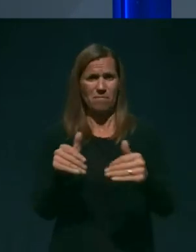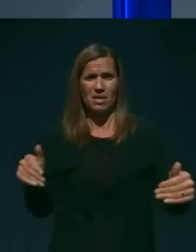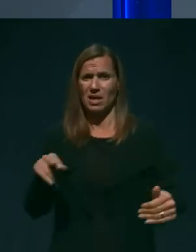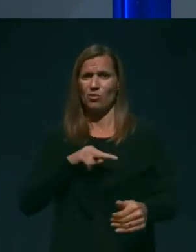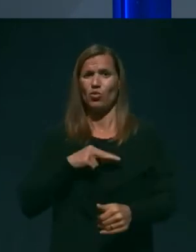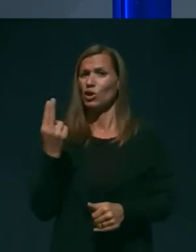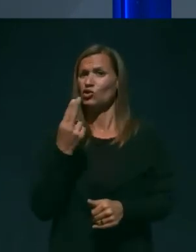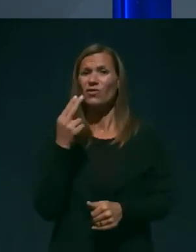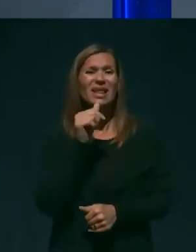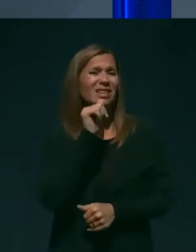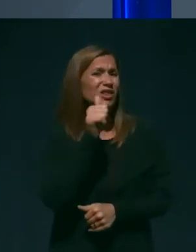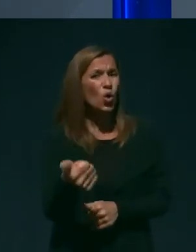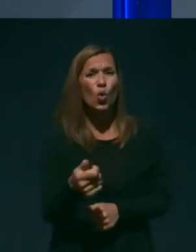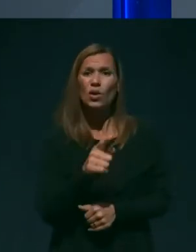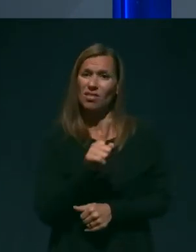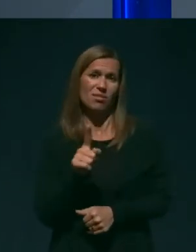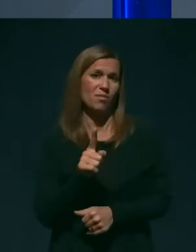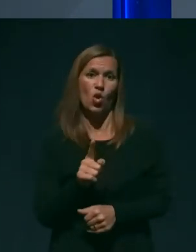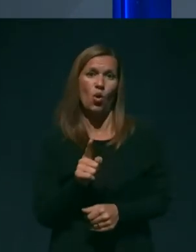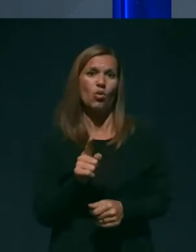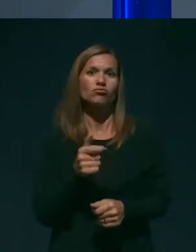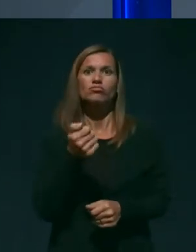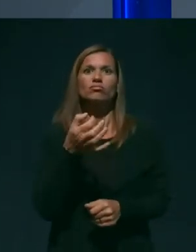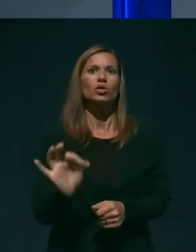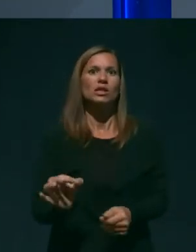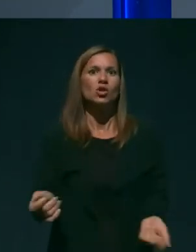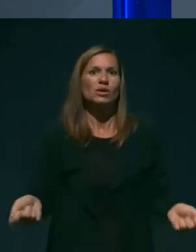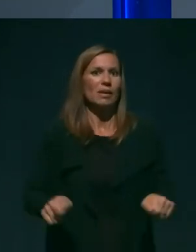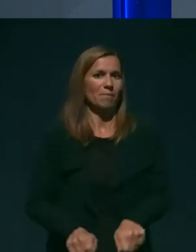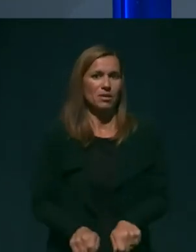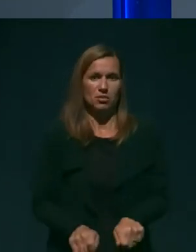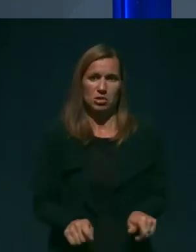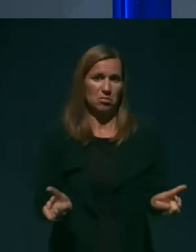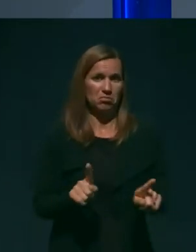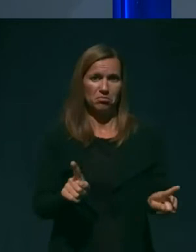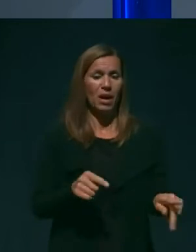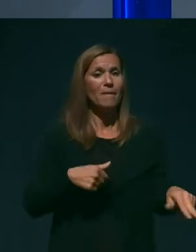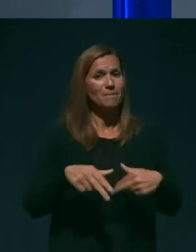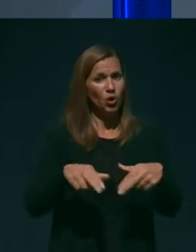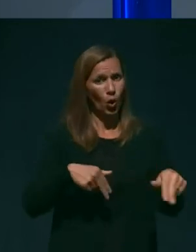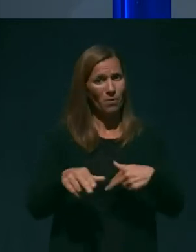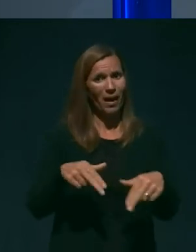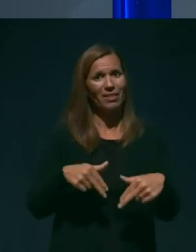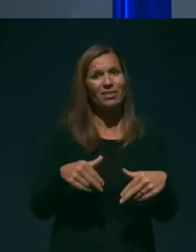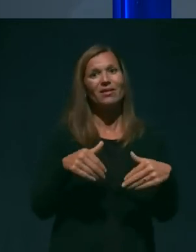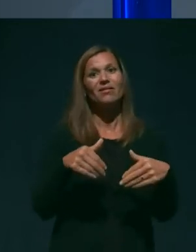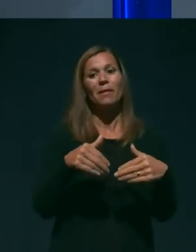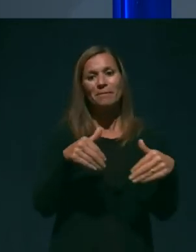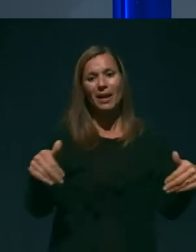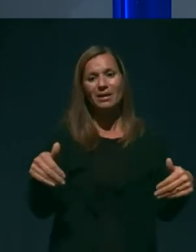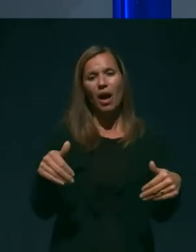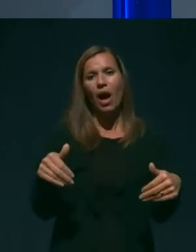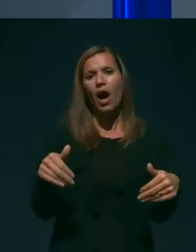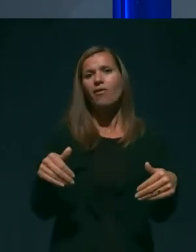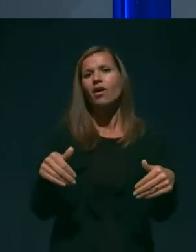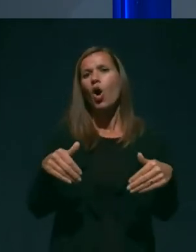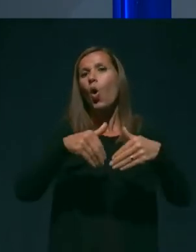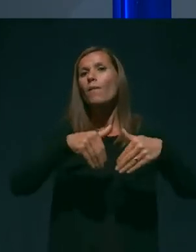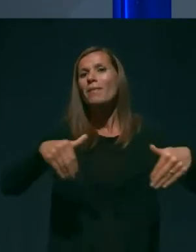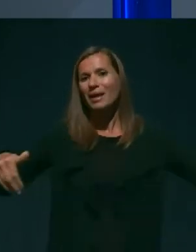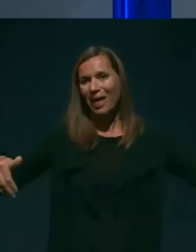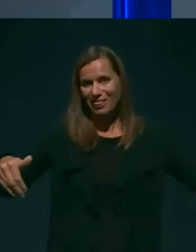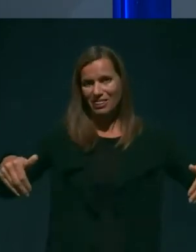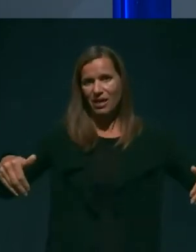niso bili nikoli zaprte. Promet, čez me ne prehode, sicer v omejenem in kontrolne točke, sicer v